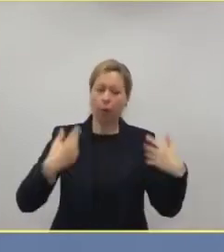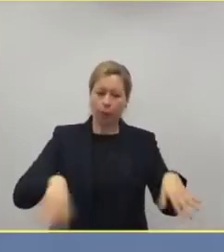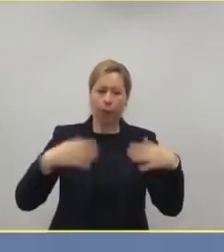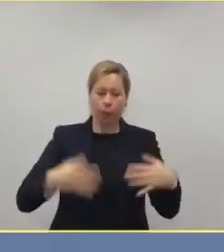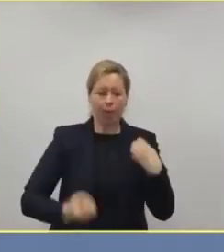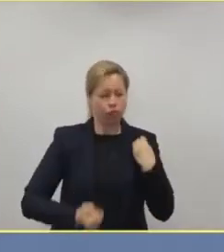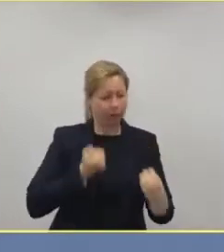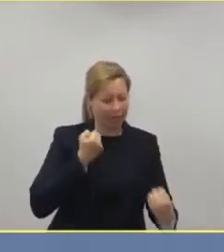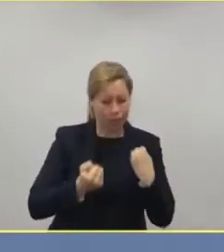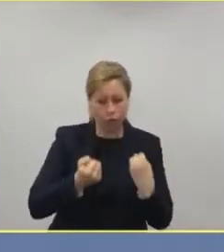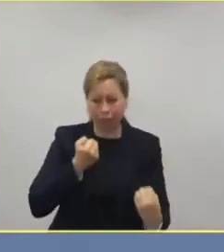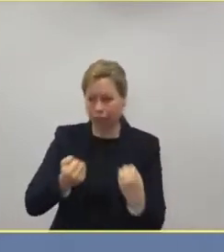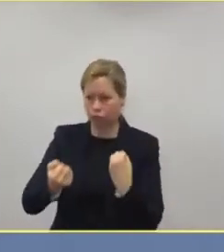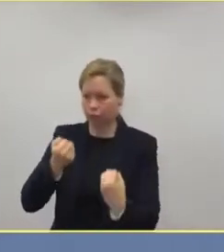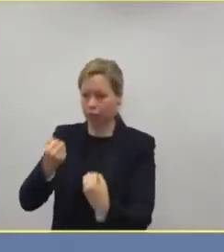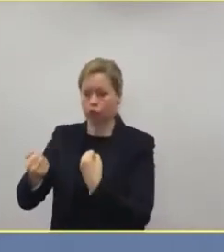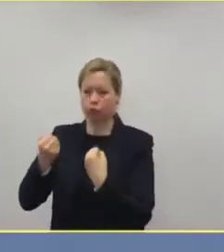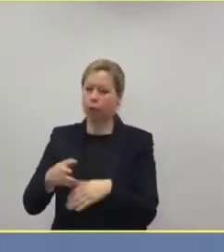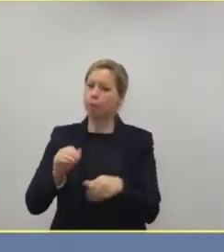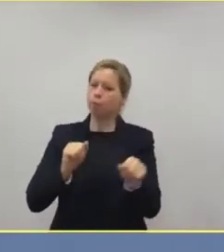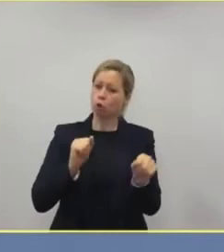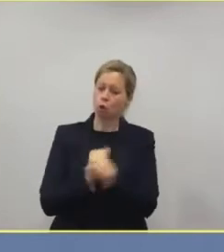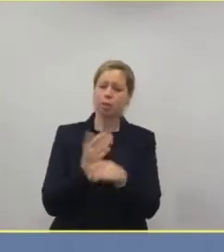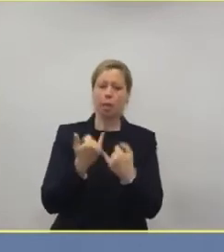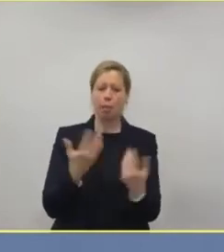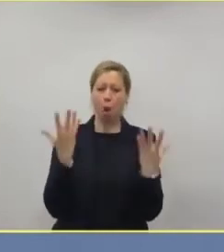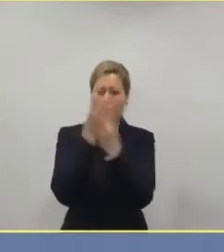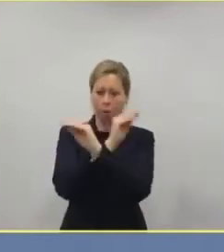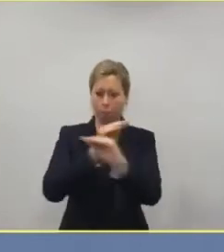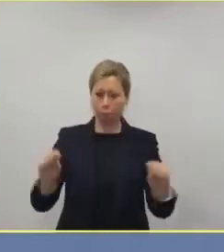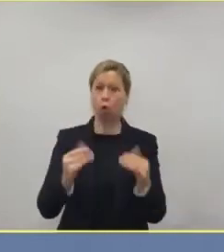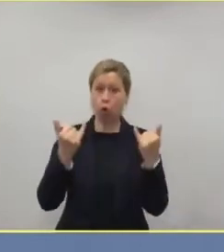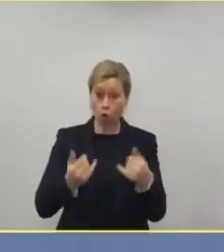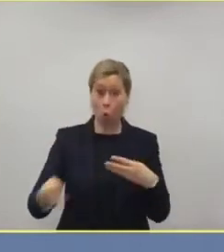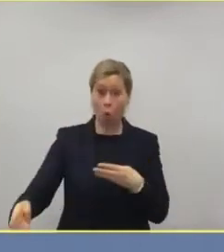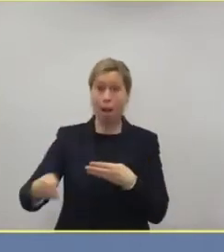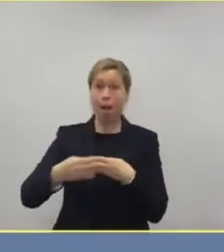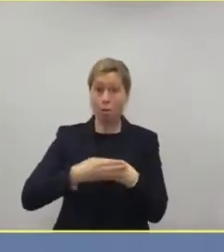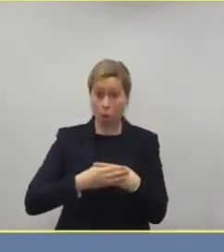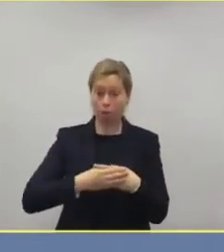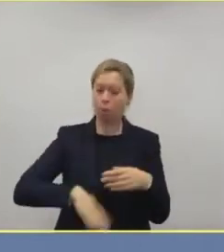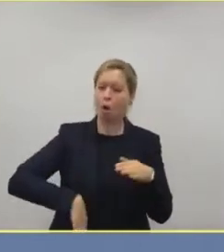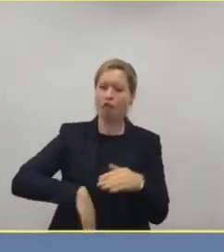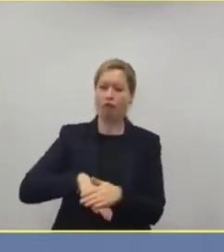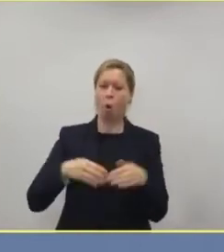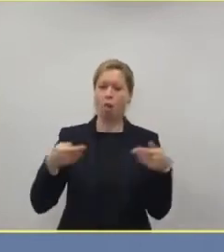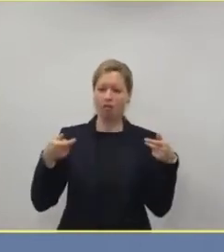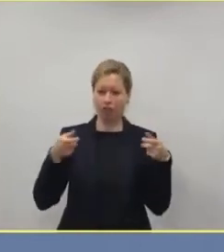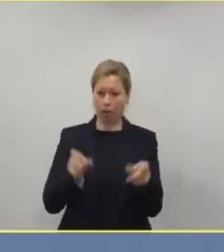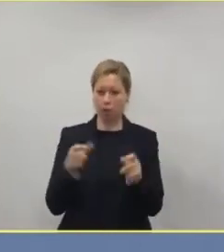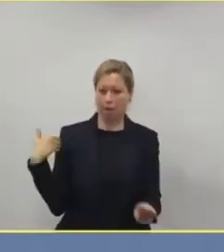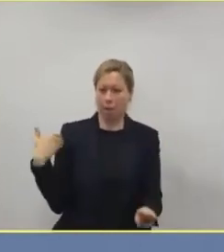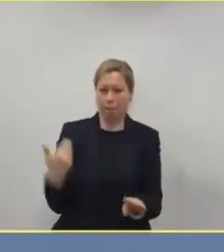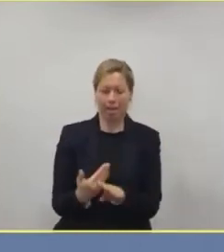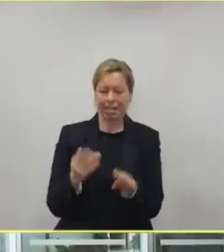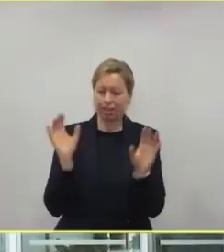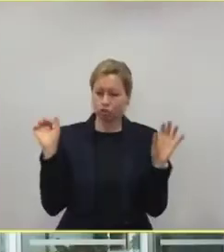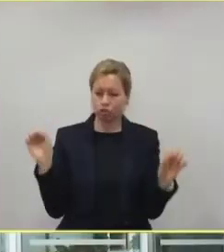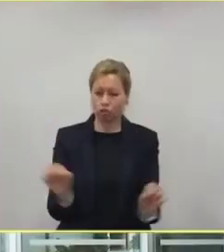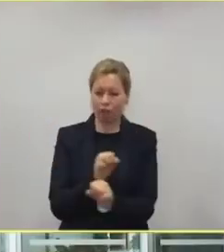haben auch immer gesagt, einen Lockdown diesen Ausmaß, das müssen wir halt verhindern. Es ist uns nicht gelungen, der Bevölkerung tatsächlich,